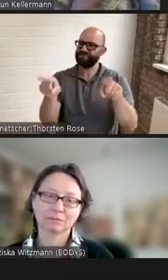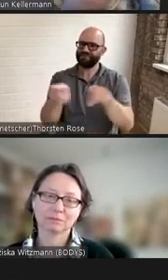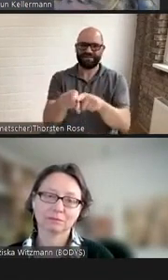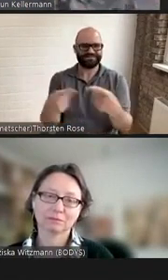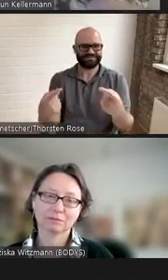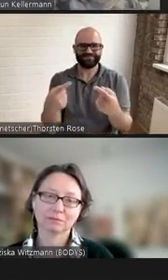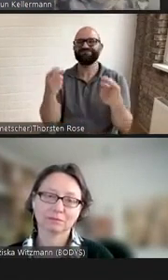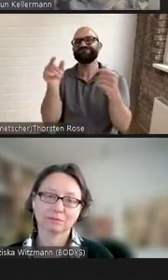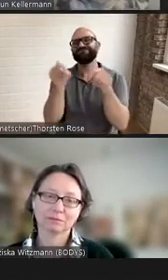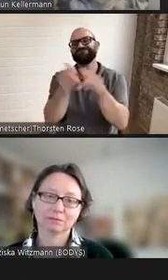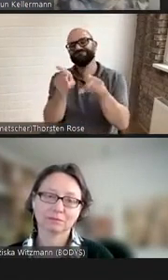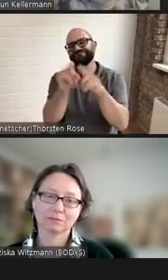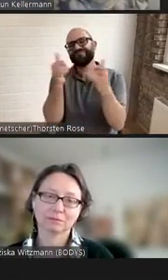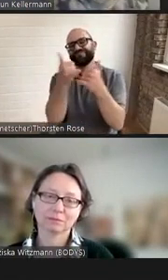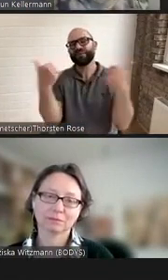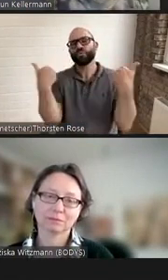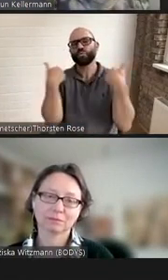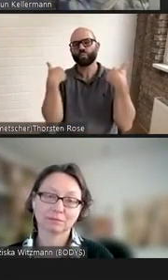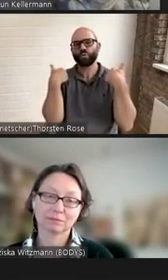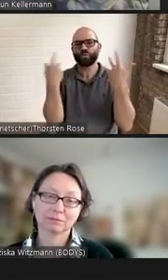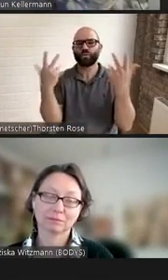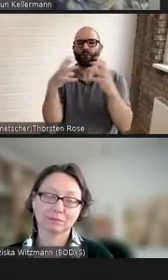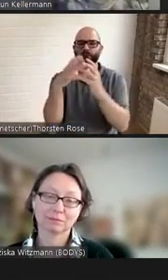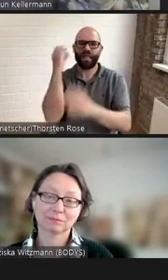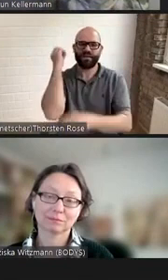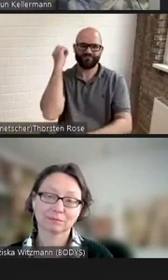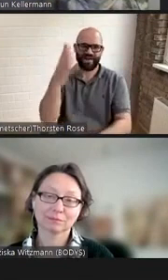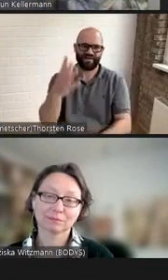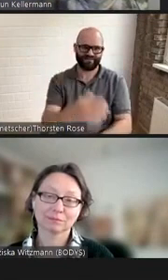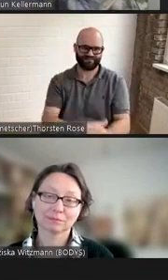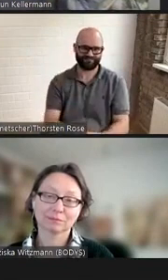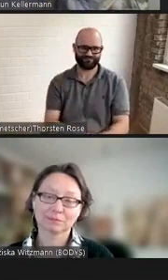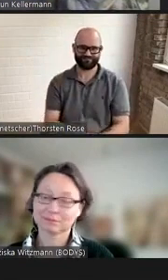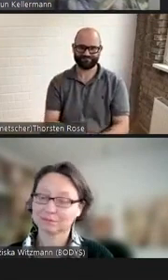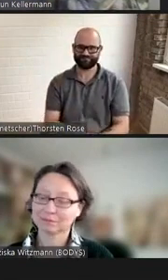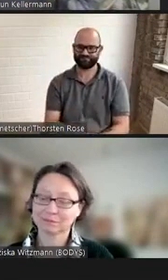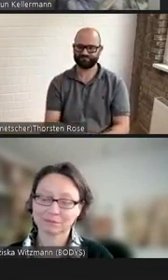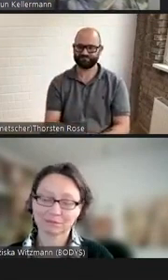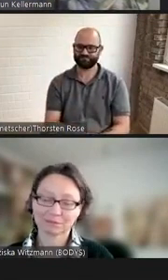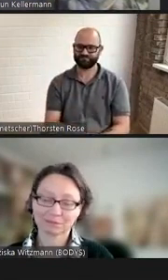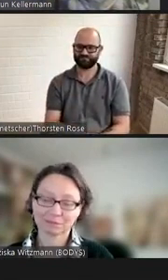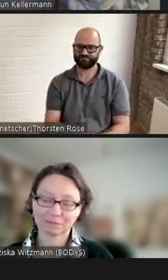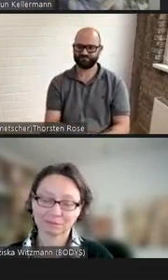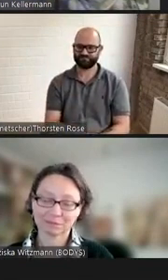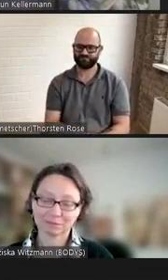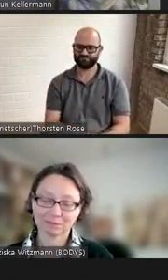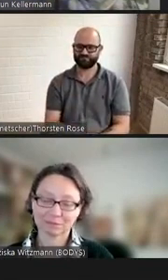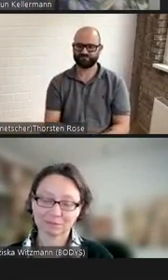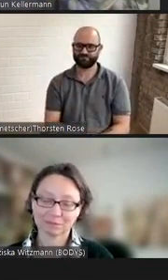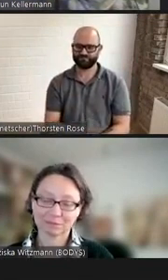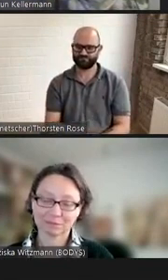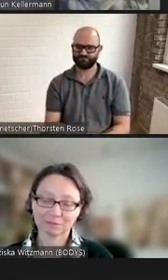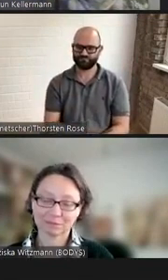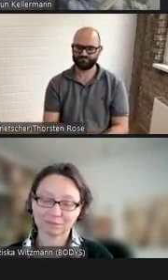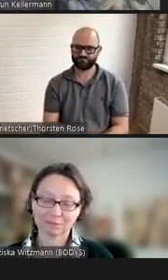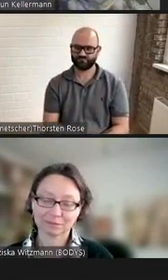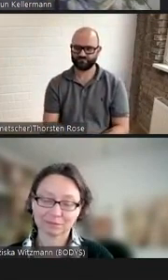wie Turnen und Ball werfen. So steht es in dieser Erzählung. Friedemann verzichtet